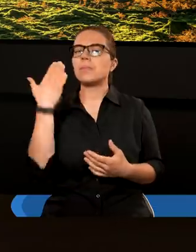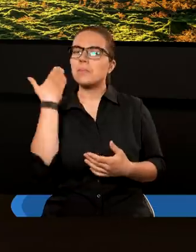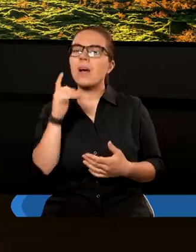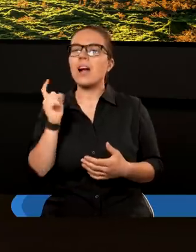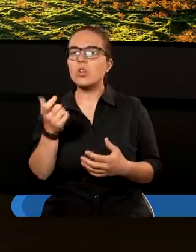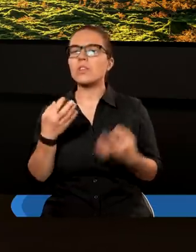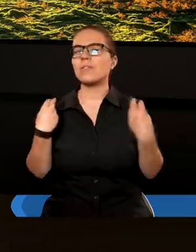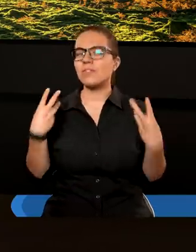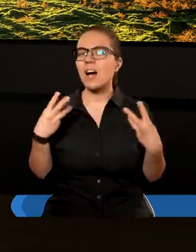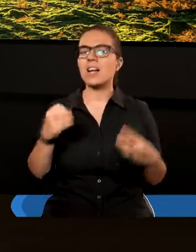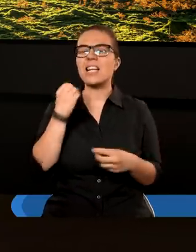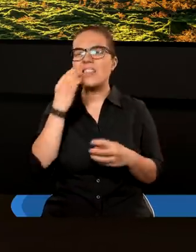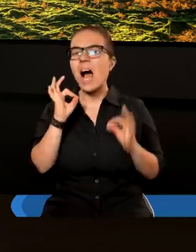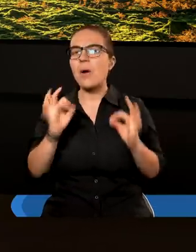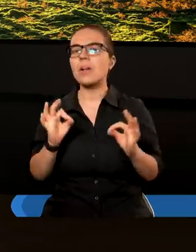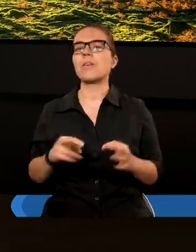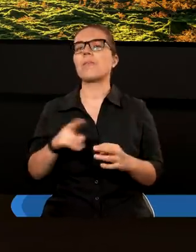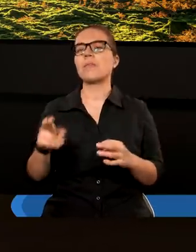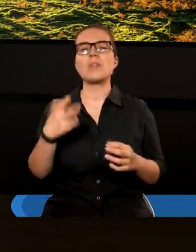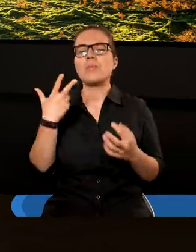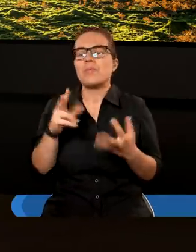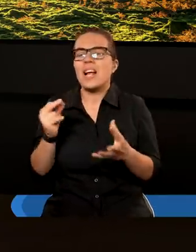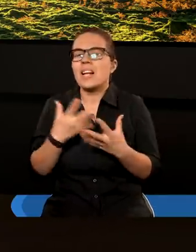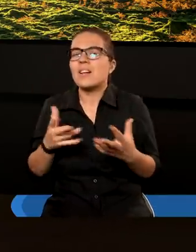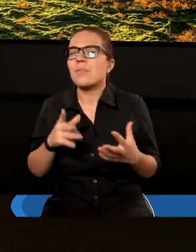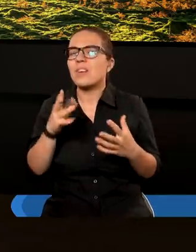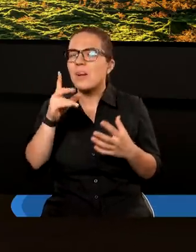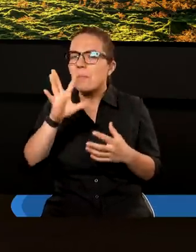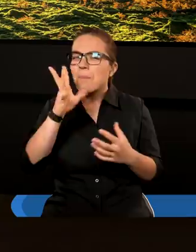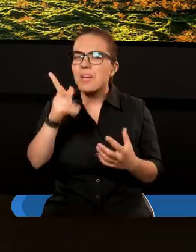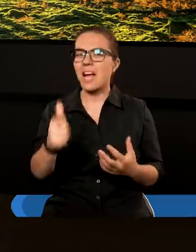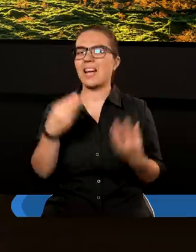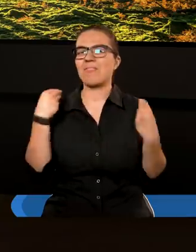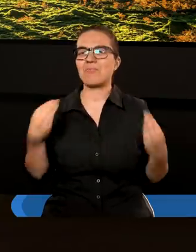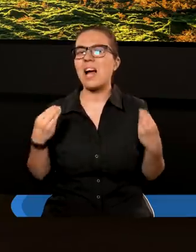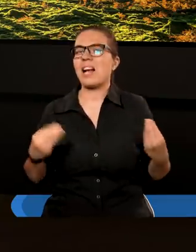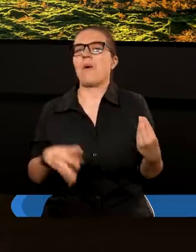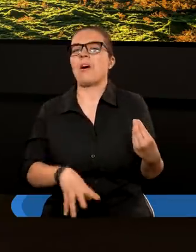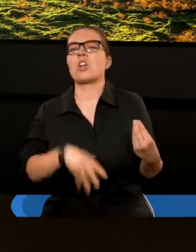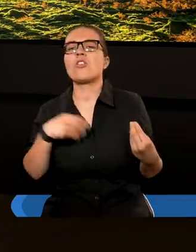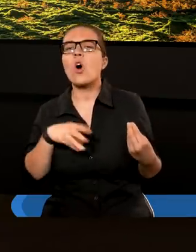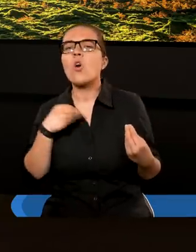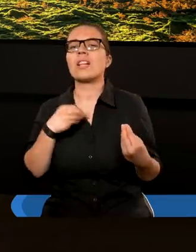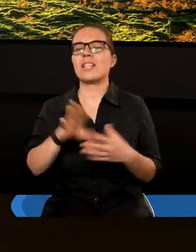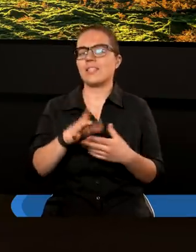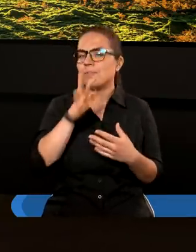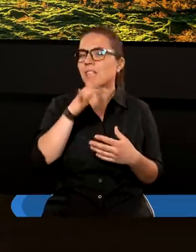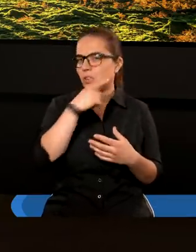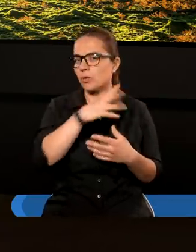trwałego w wyobrażeniu uczniów, coś niemal niezmiennego, to niewątpliwie ta piękna świątynia w Jerozolimie wtedy w I wieku,